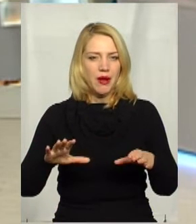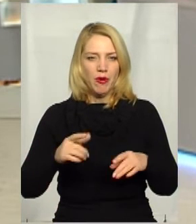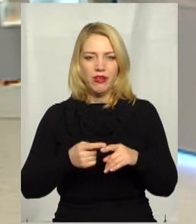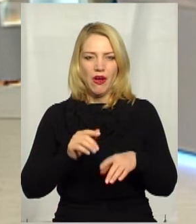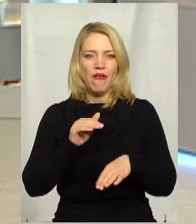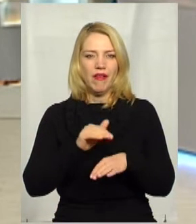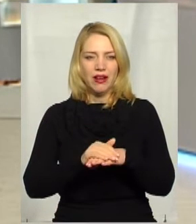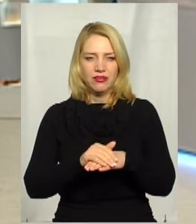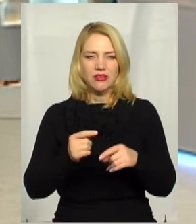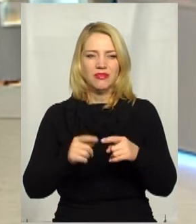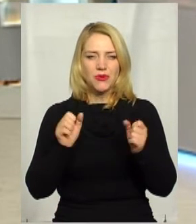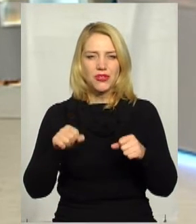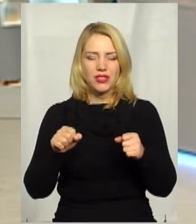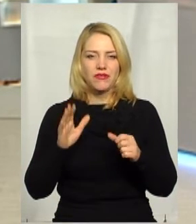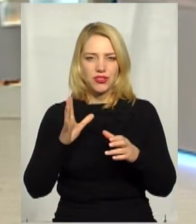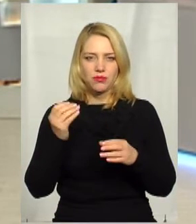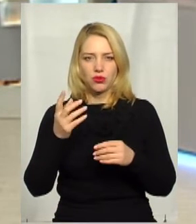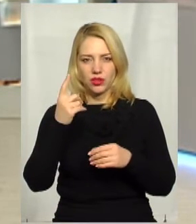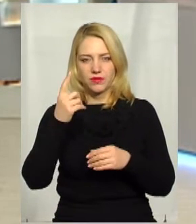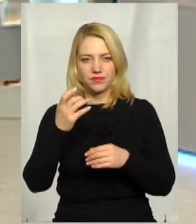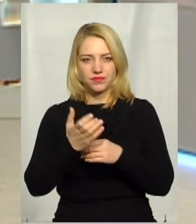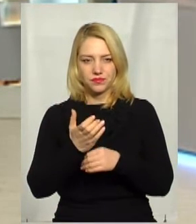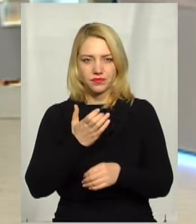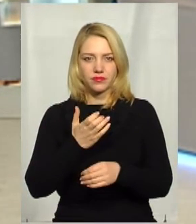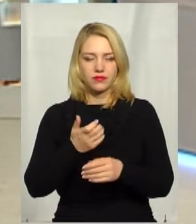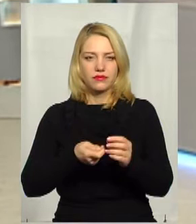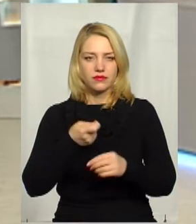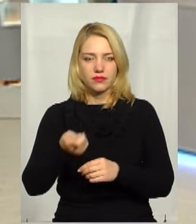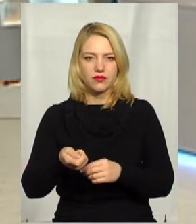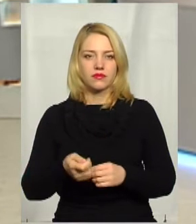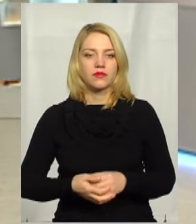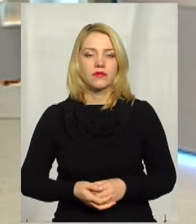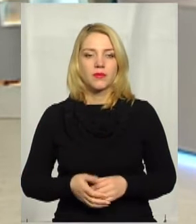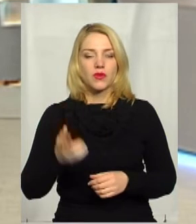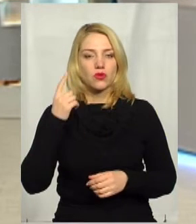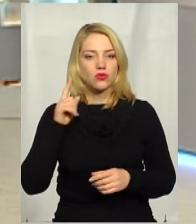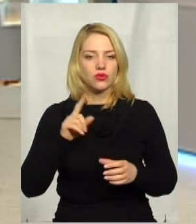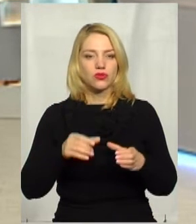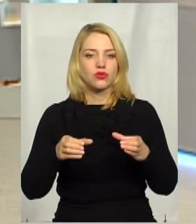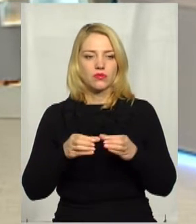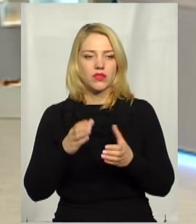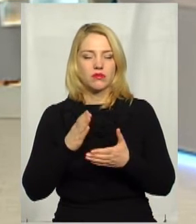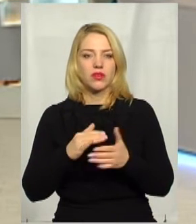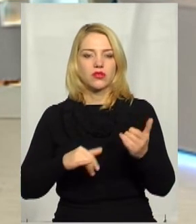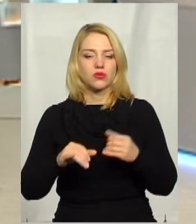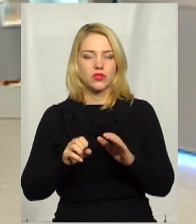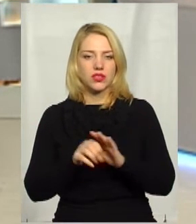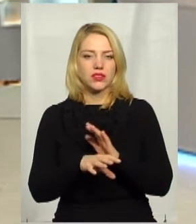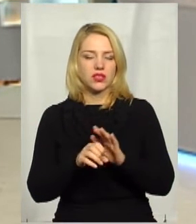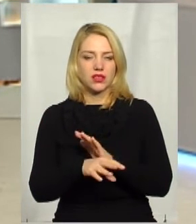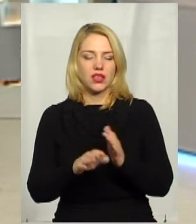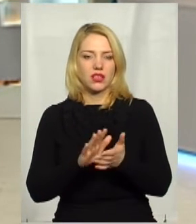факту, безпосередньо, але, можливо, ще надійде. Ну, громада, ми почули, що громада має куди скидати